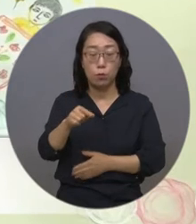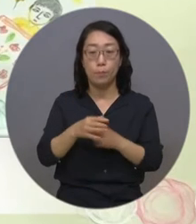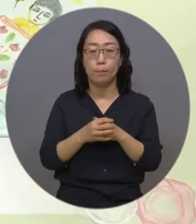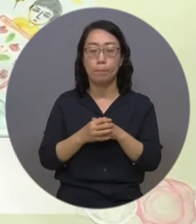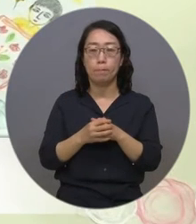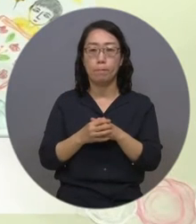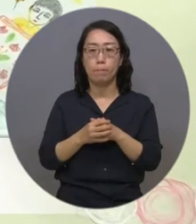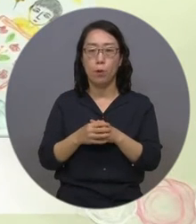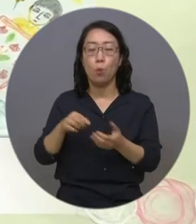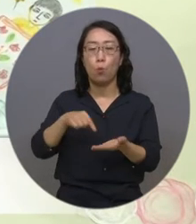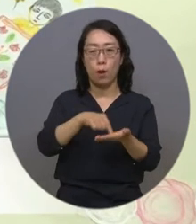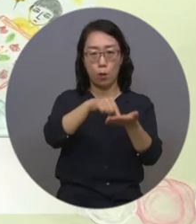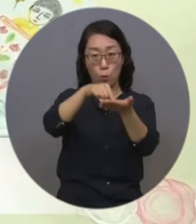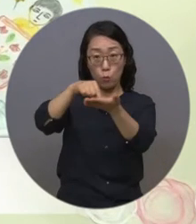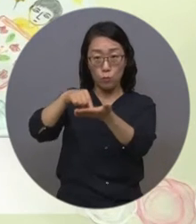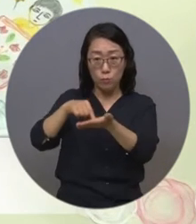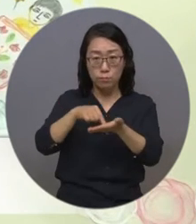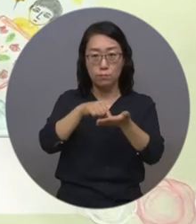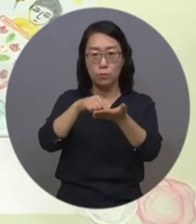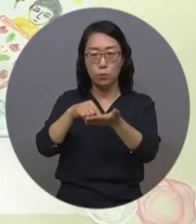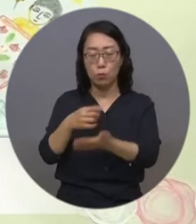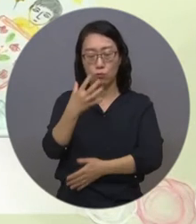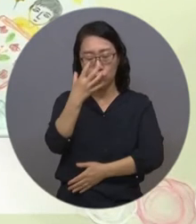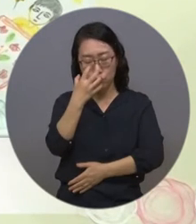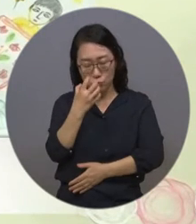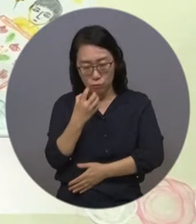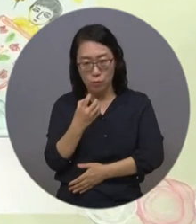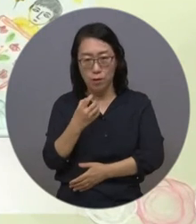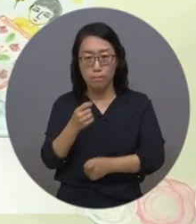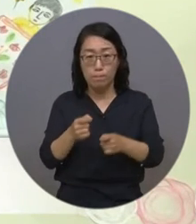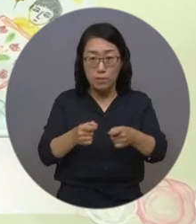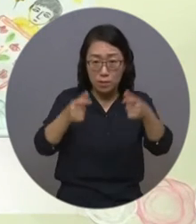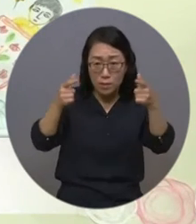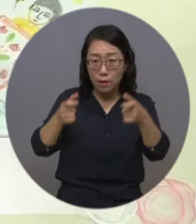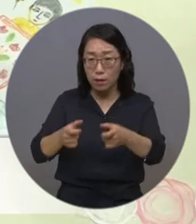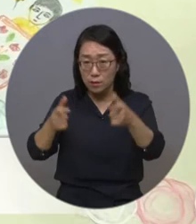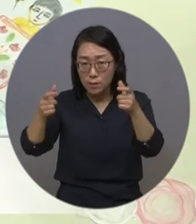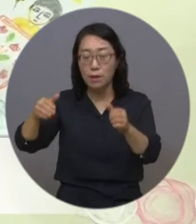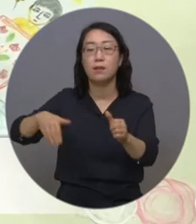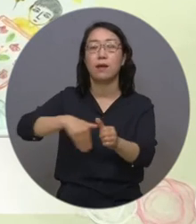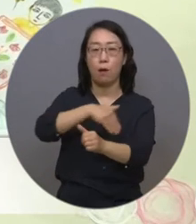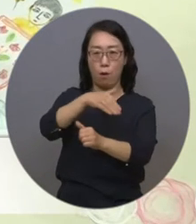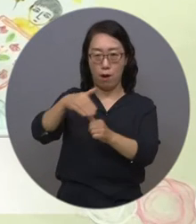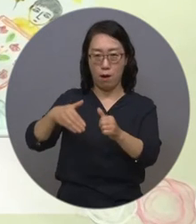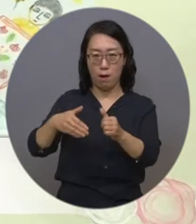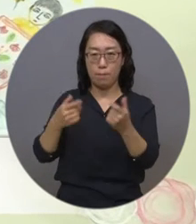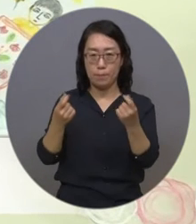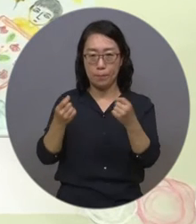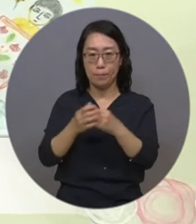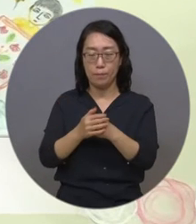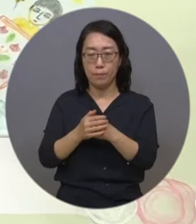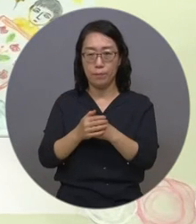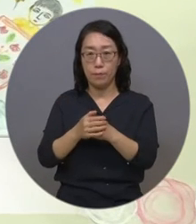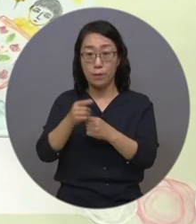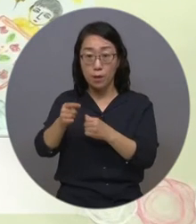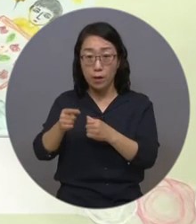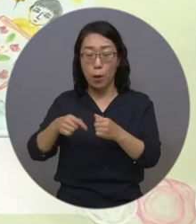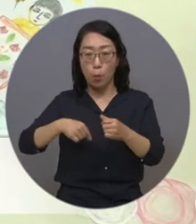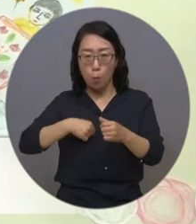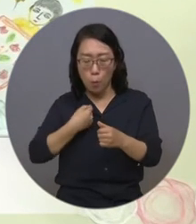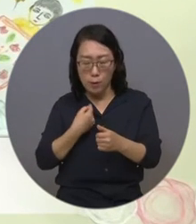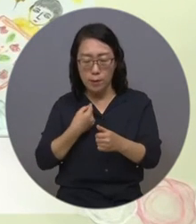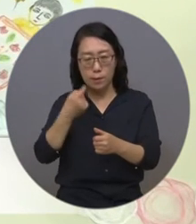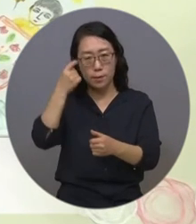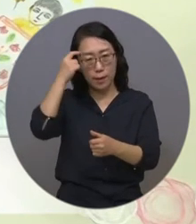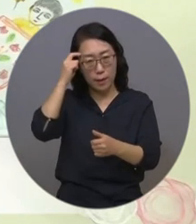외로움이라든지 또는 우울감이 증가하고 있는 그런 상황에 놓여 있었습니다. 이 자서전 글쓰기를